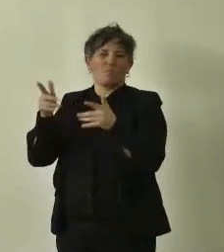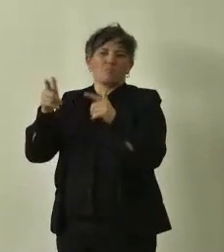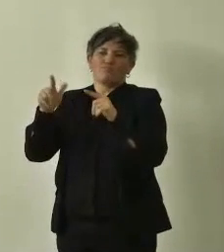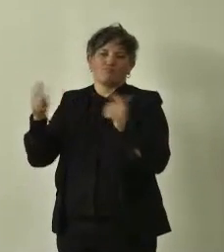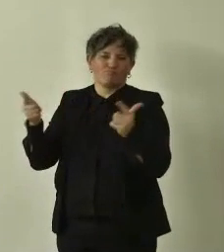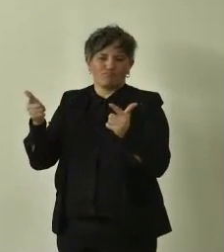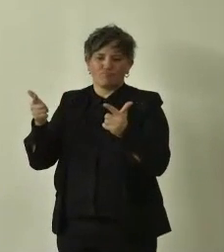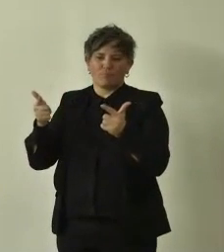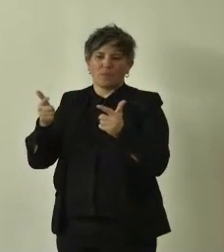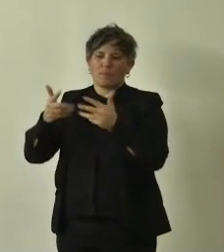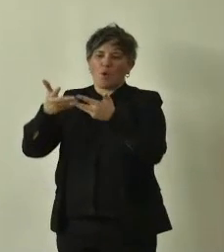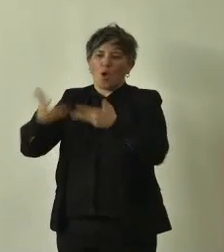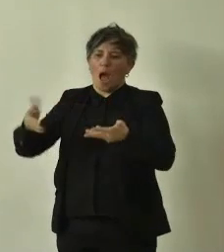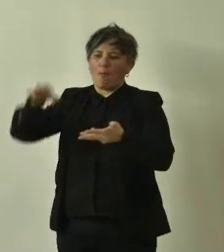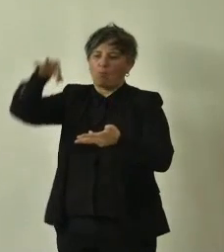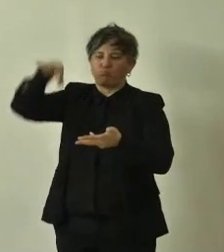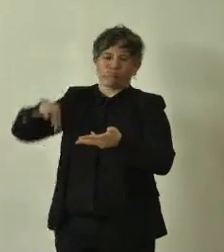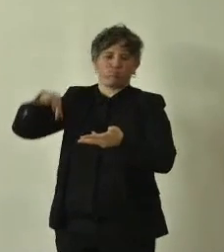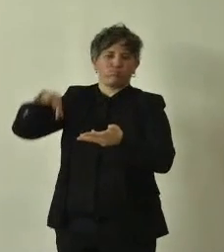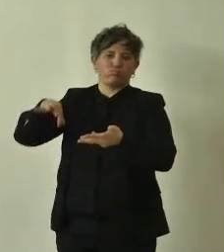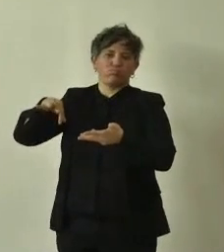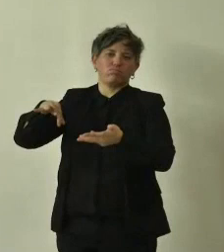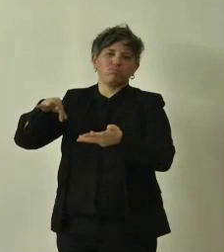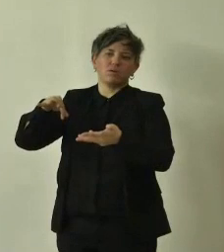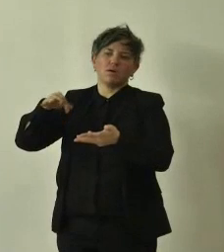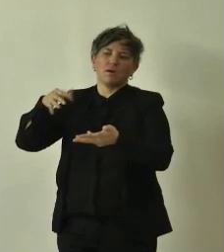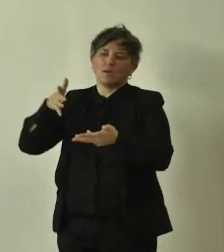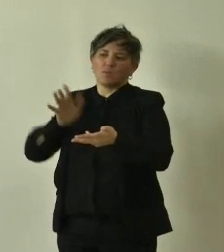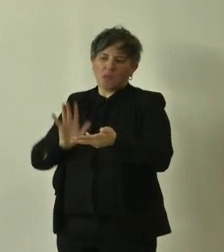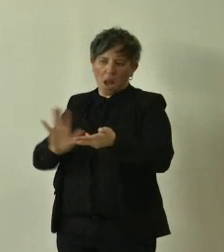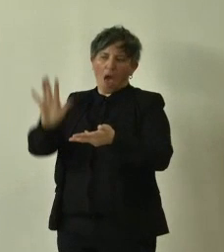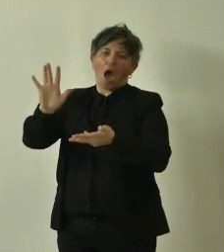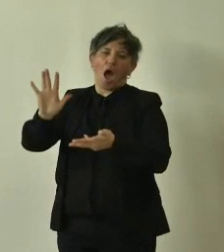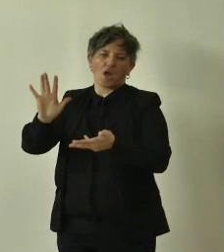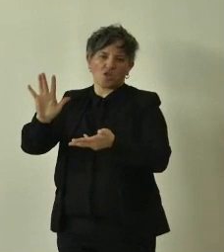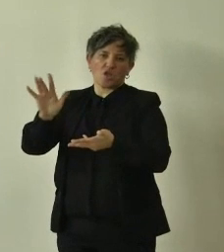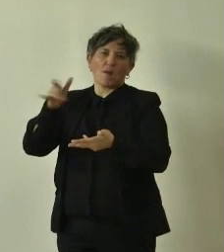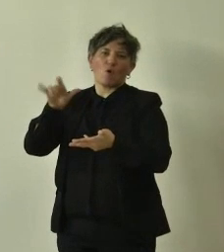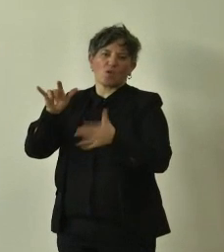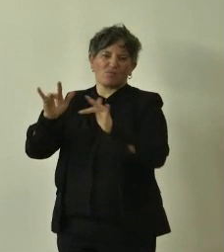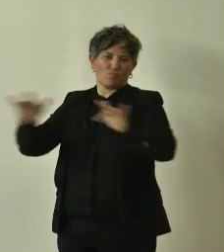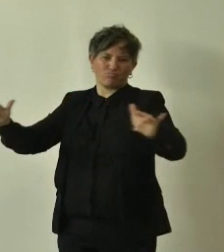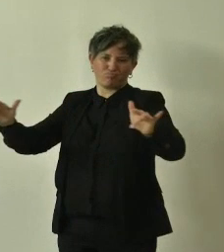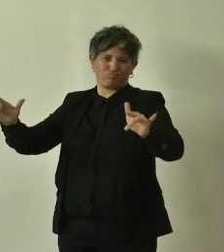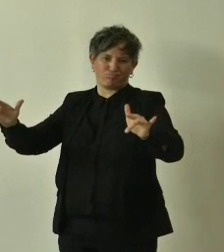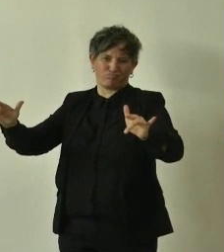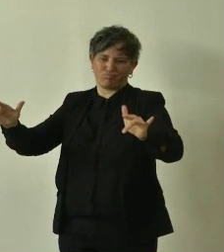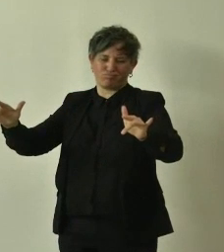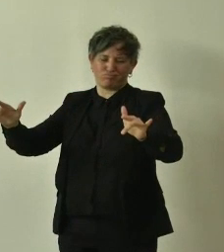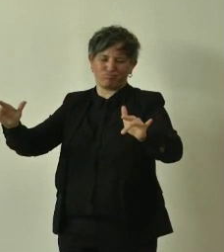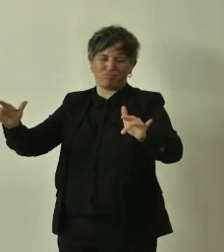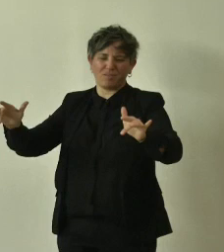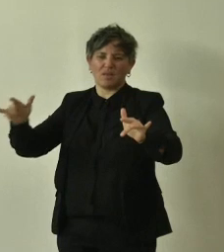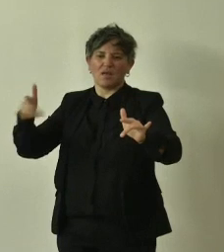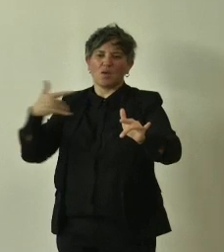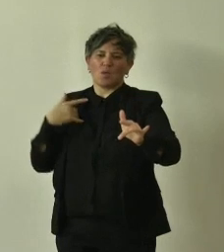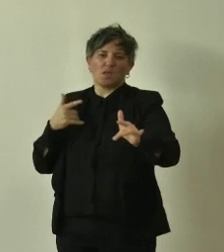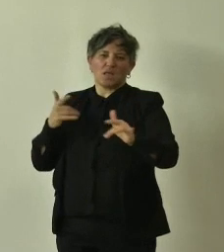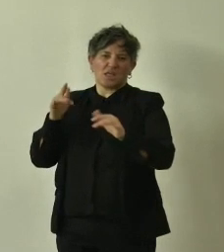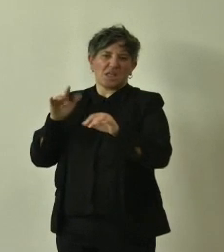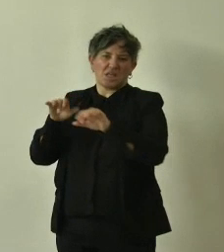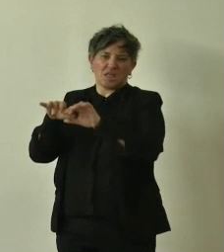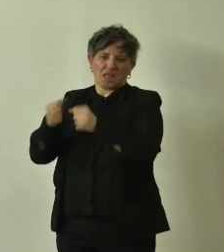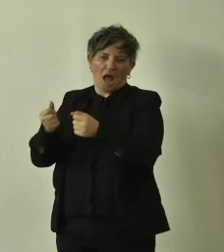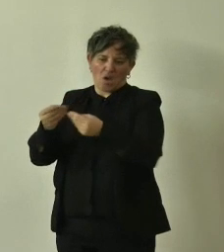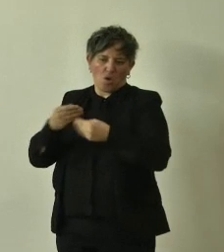a un campo e quindi ci si può permettere di lasciarlo in piedi quindi quando crollerà non procurerà danni a nessuno il